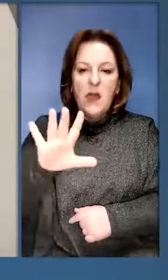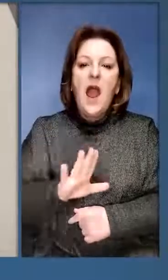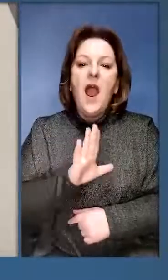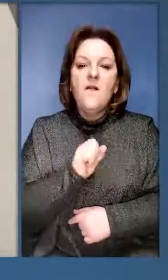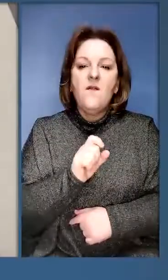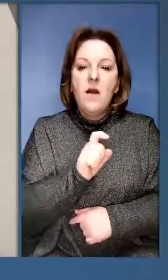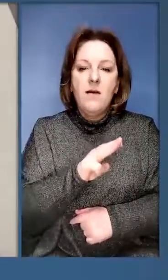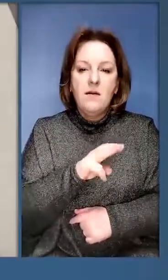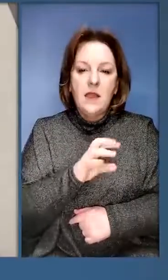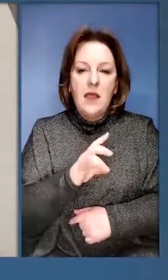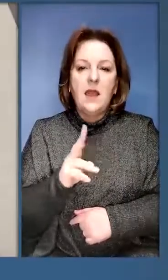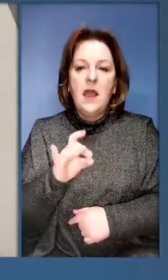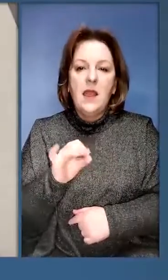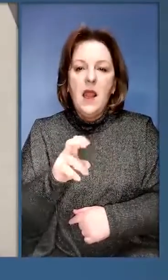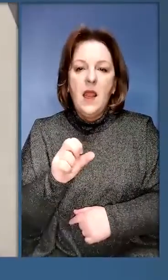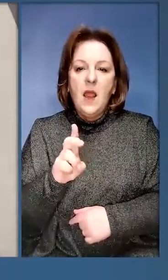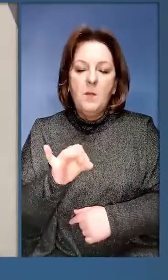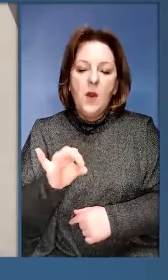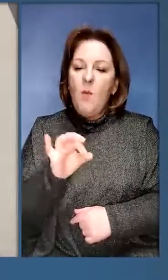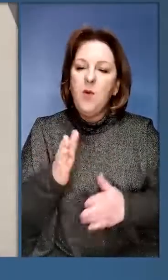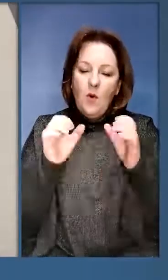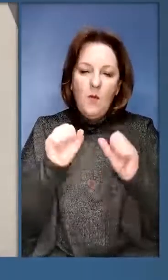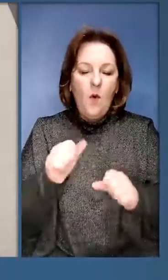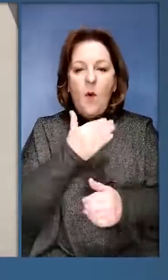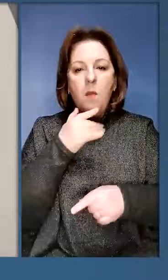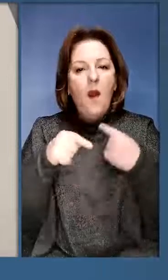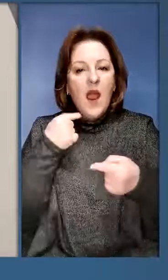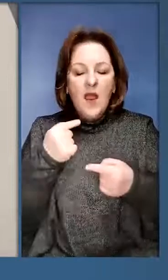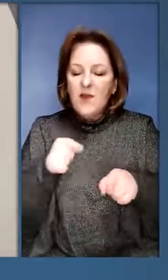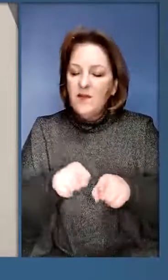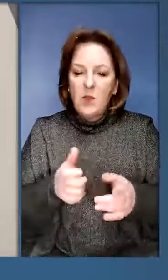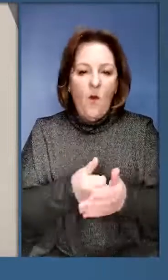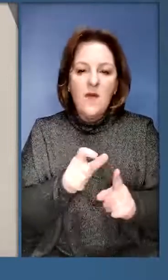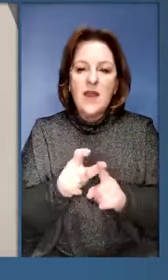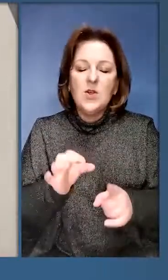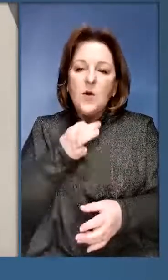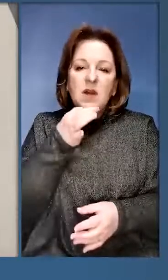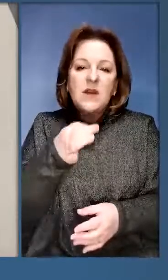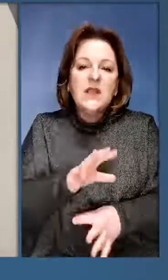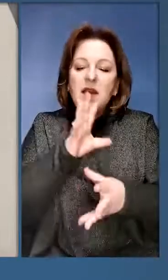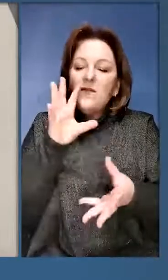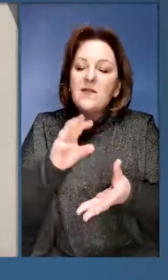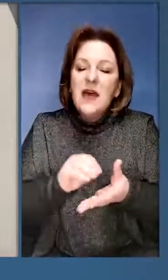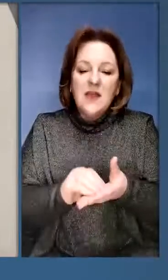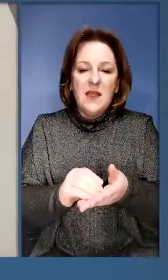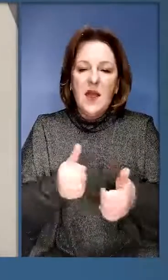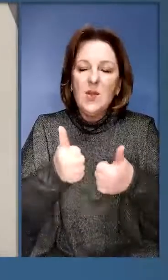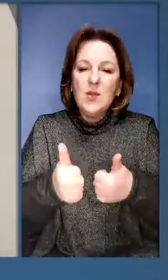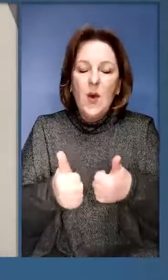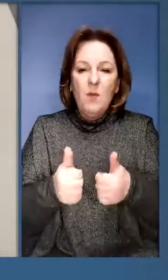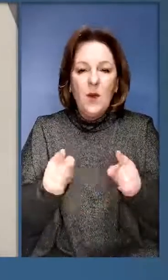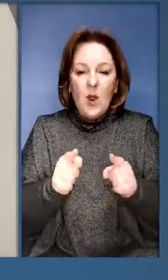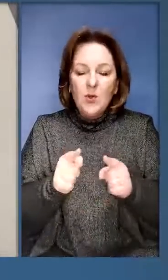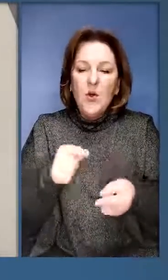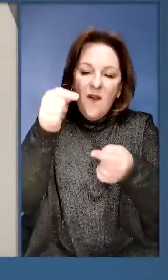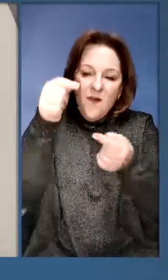України, легенди Вахтанга Кікапіця. Про нього можна багато говорити, і все одно не вистачить слів, щоб сказати усе те